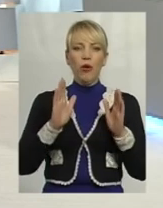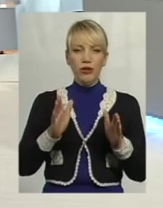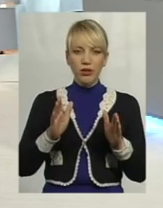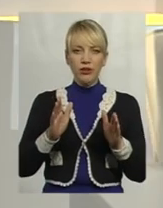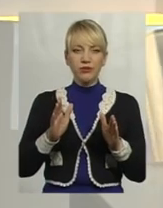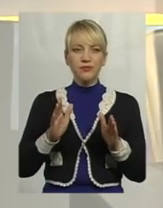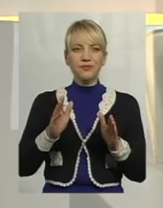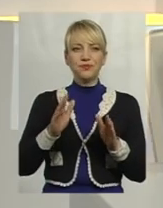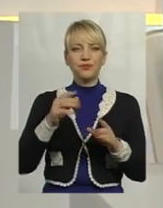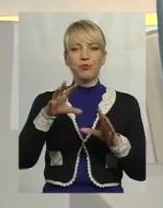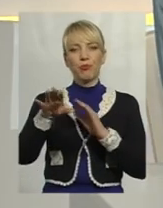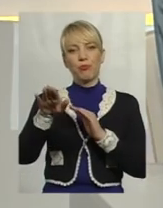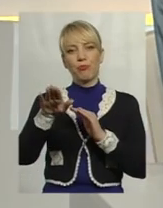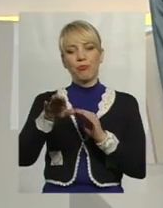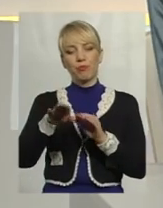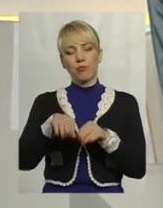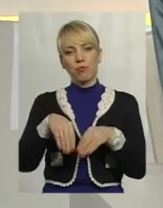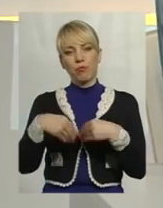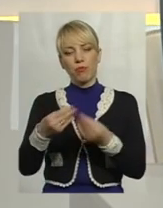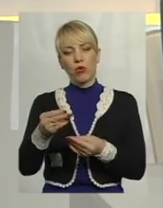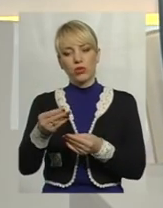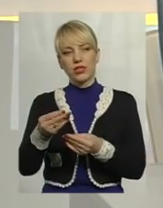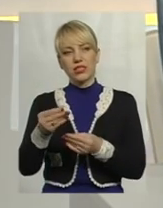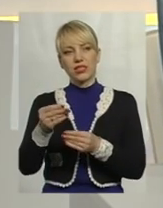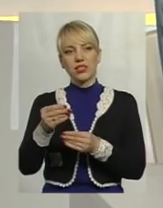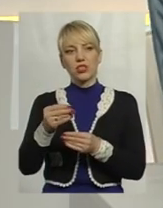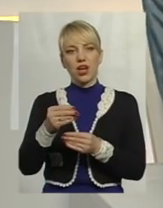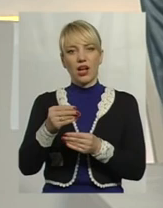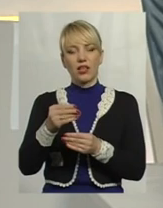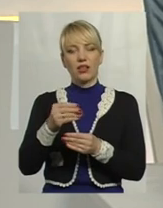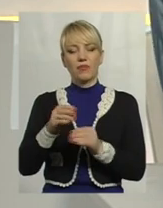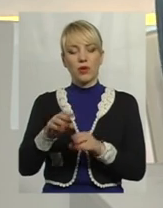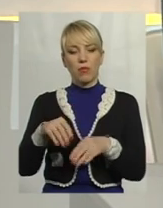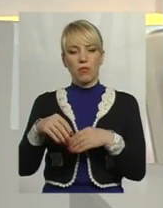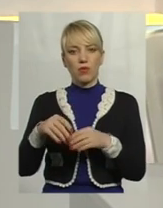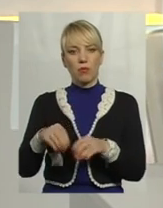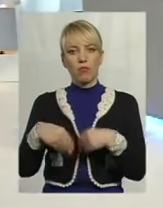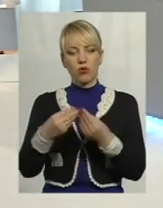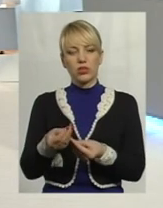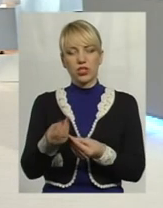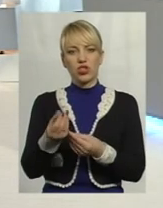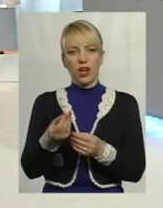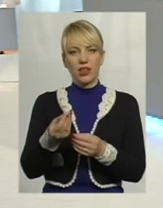бути позичальником в рамках Куба легше чи складніше?